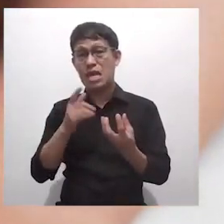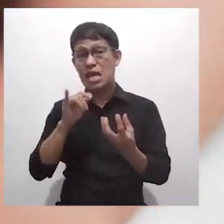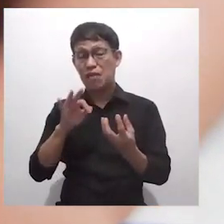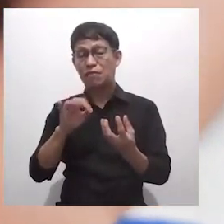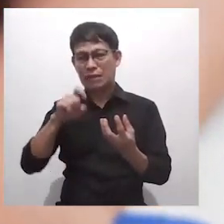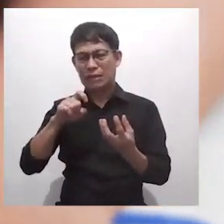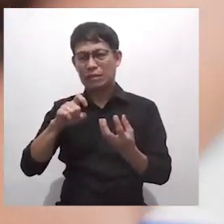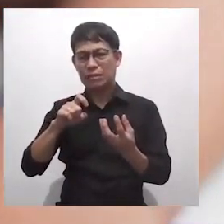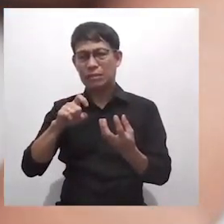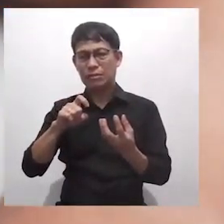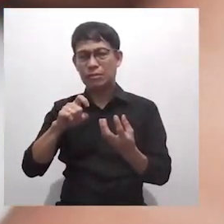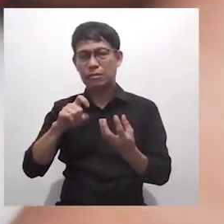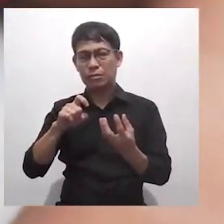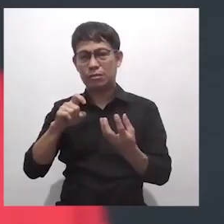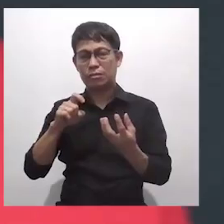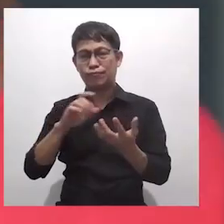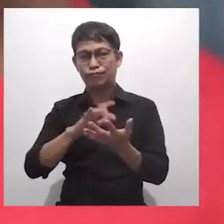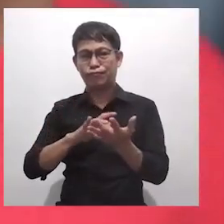bayad pag hindi naagapan.